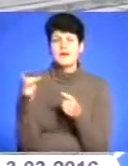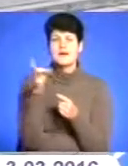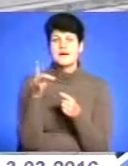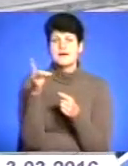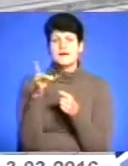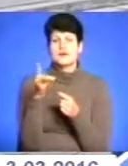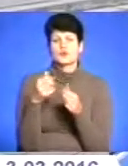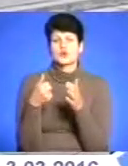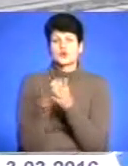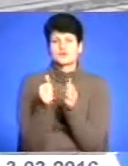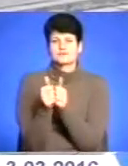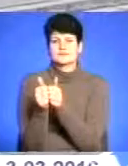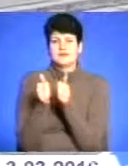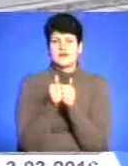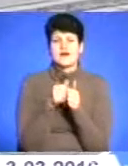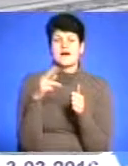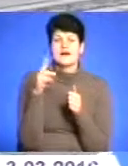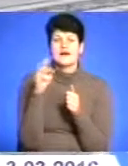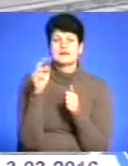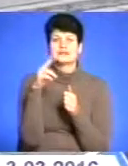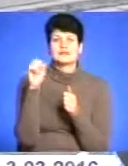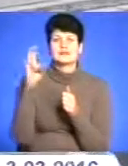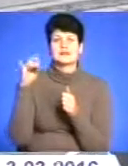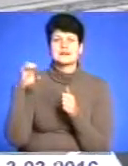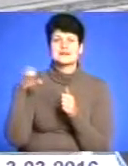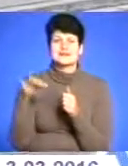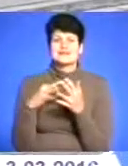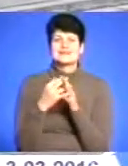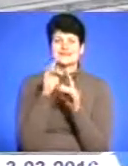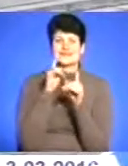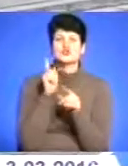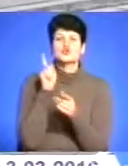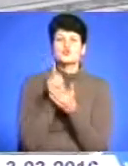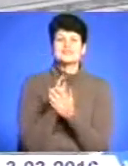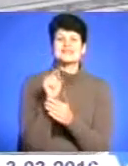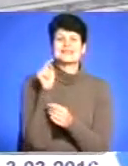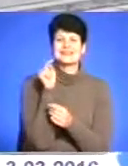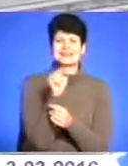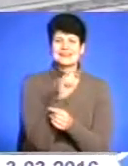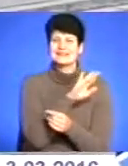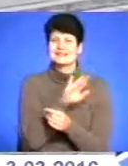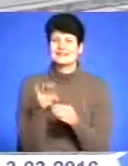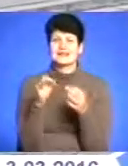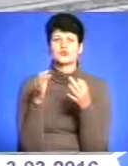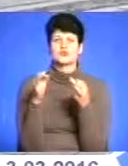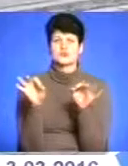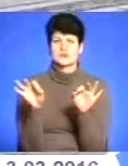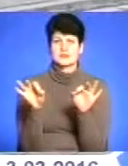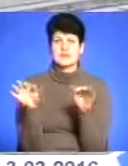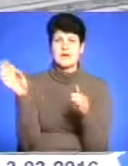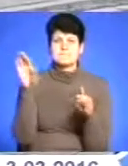дотичні до Дністра адміністрації, сільські, відповідно, ради, які по берегах, зобов'язати їх, відповідно, не допустити на